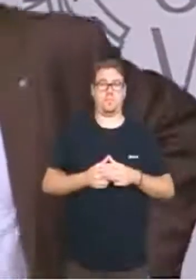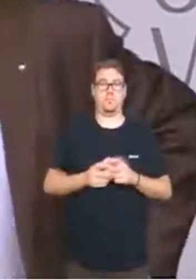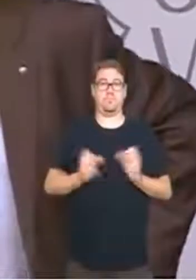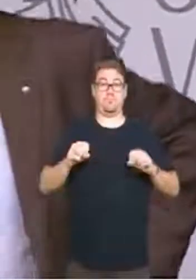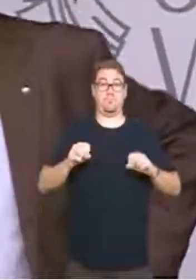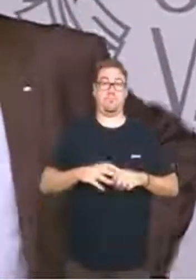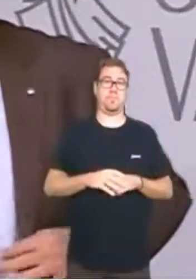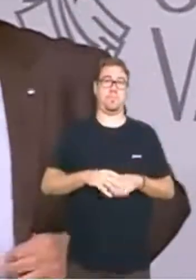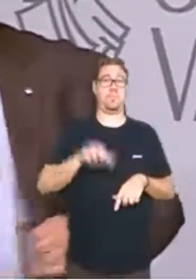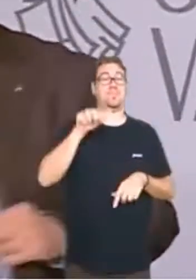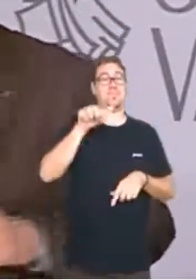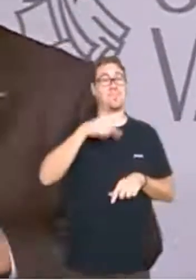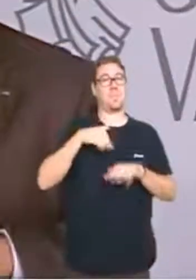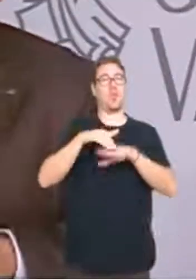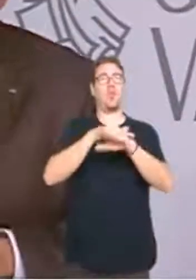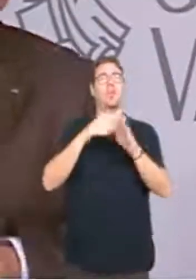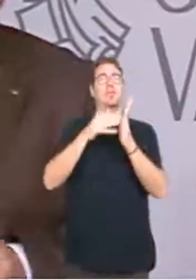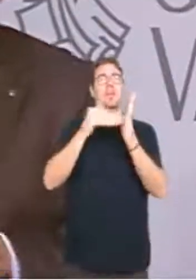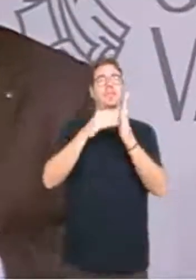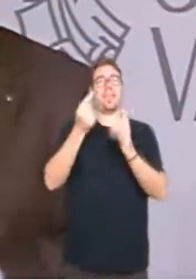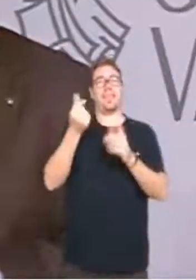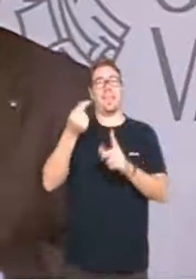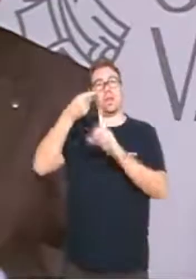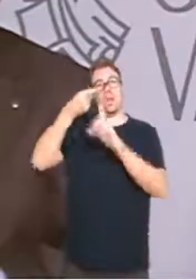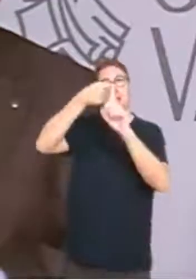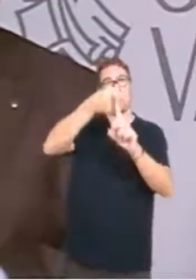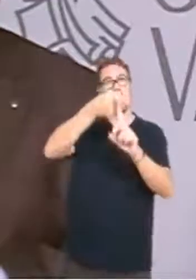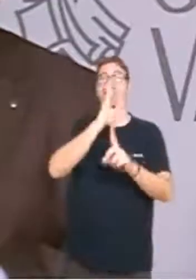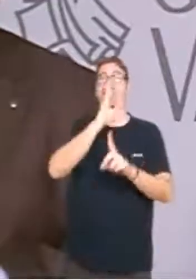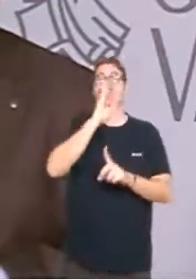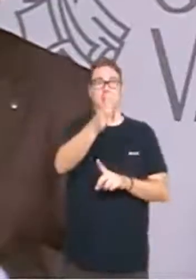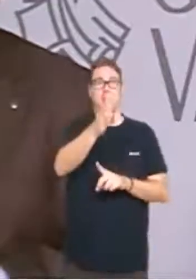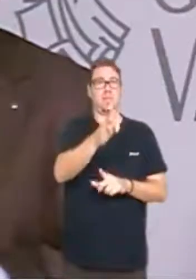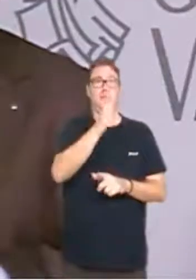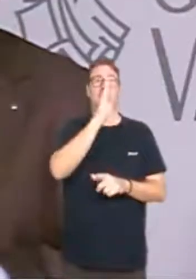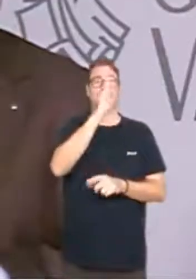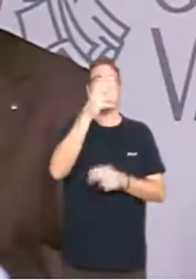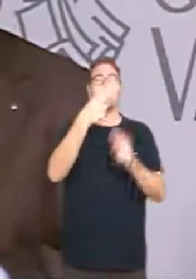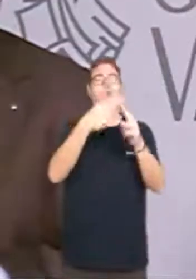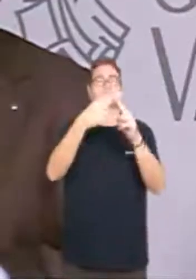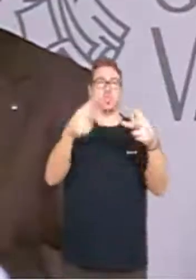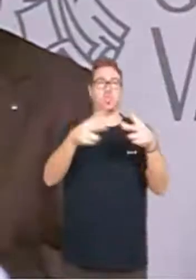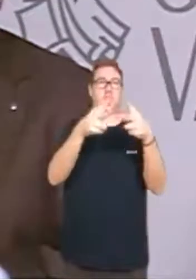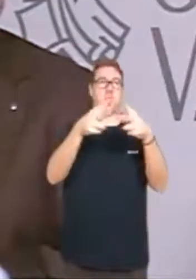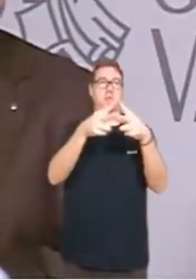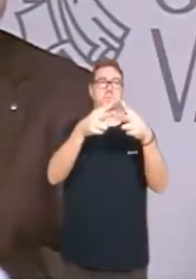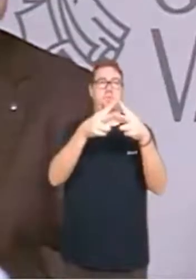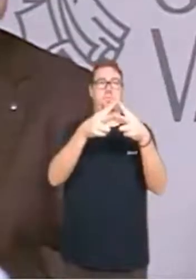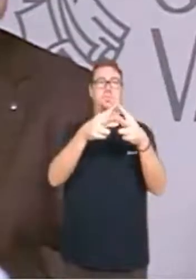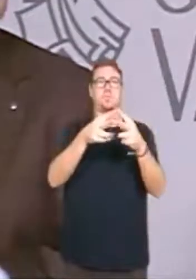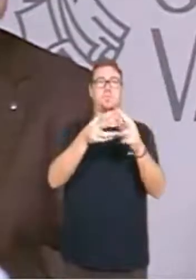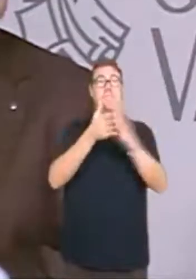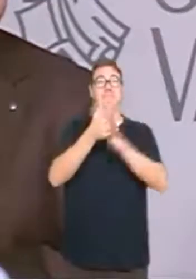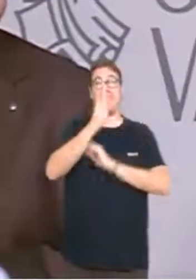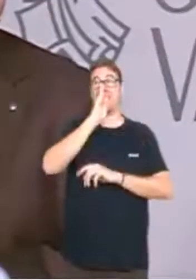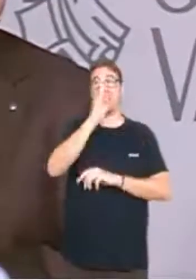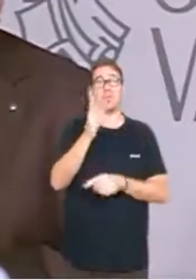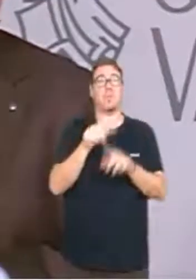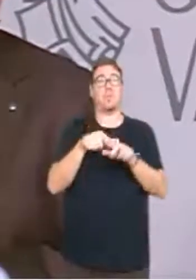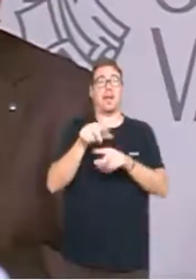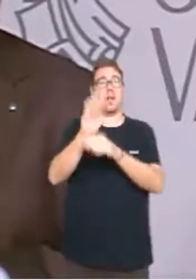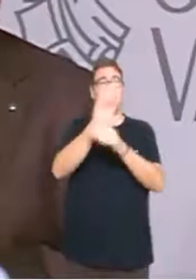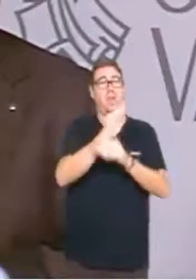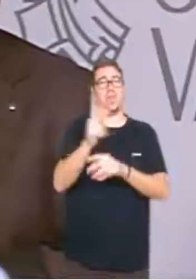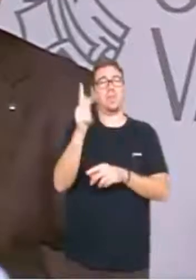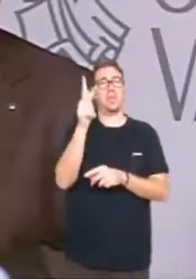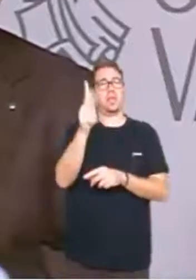Això és el que el govern valencià dedicarà directament a les polítiques socials, és a dir, directament a garantir els